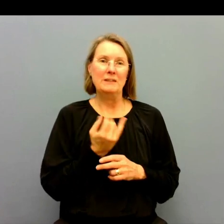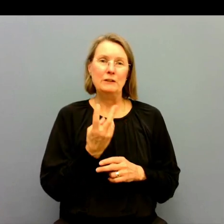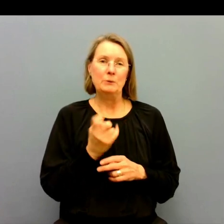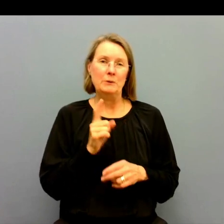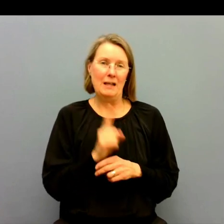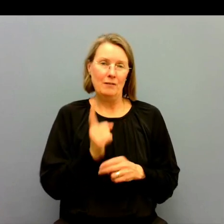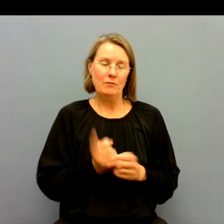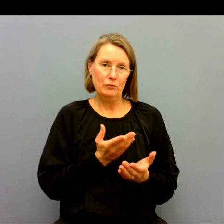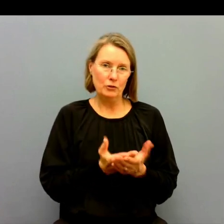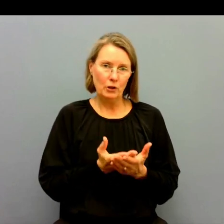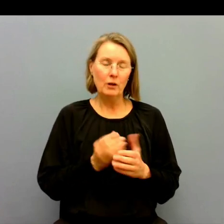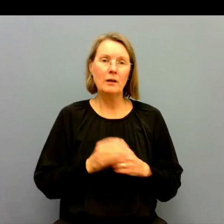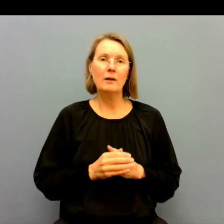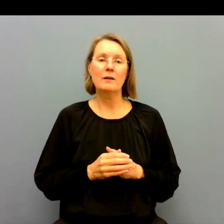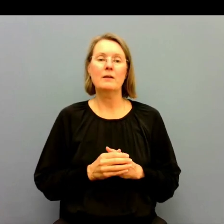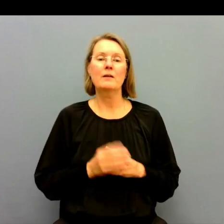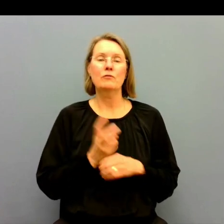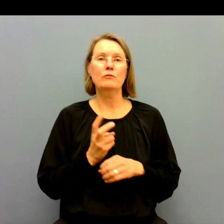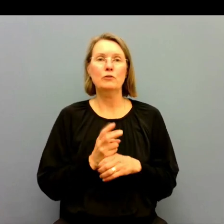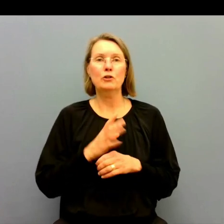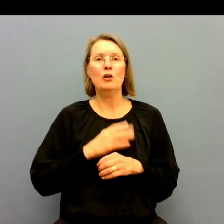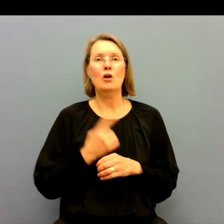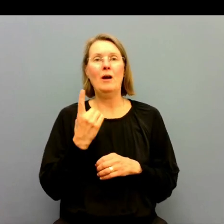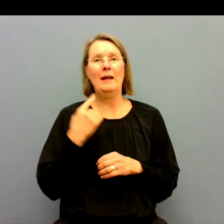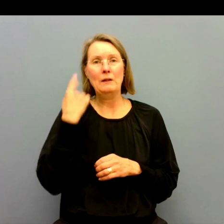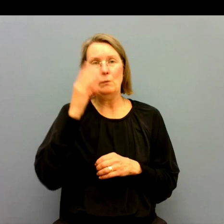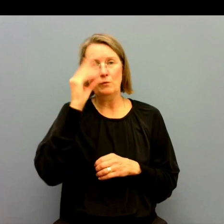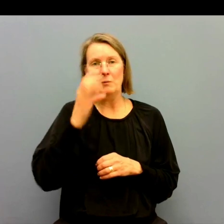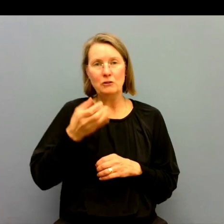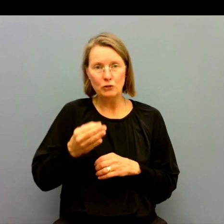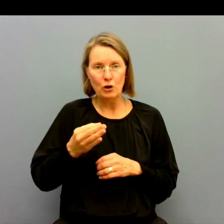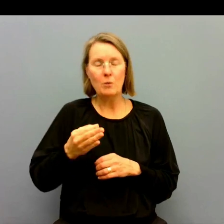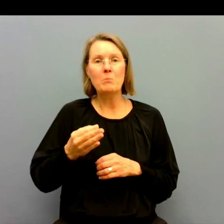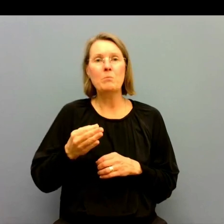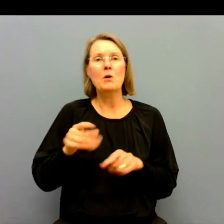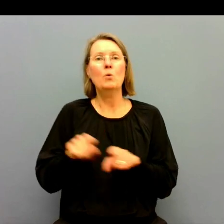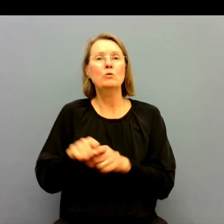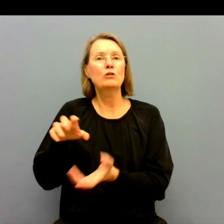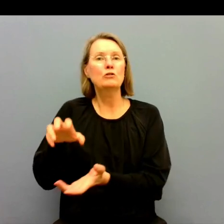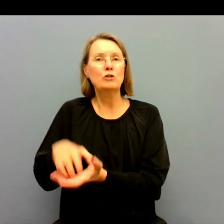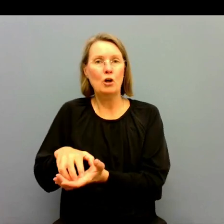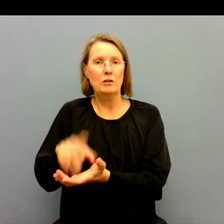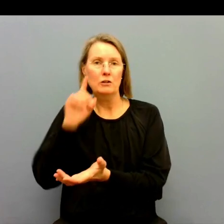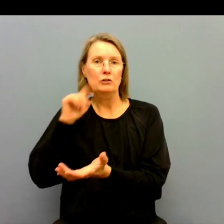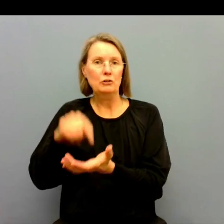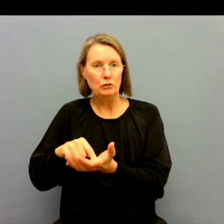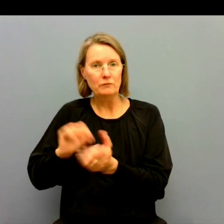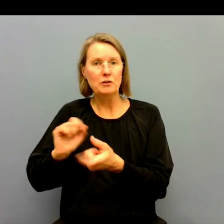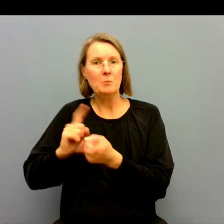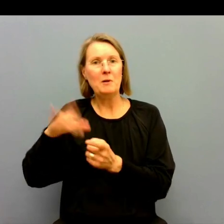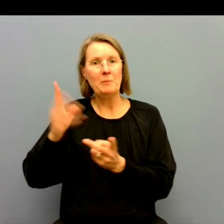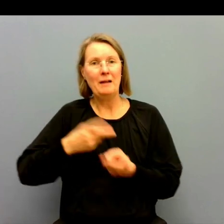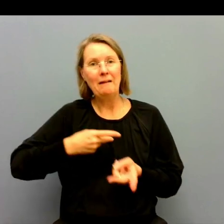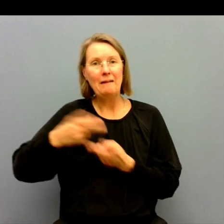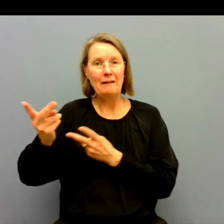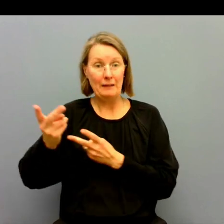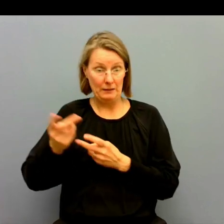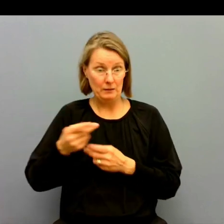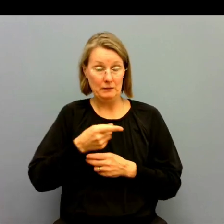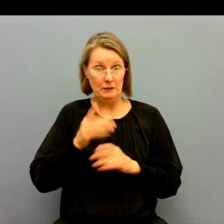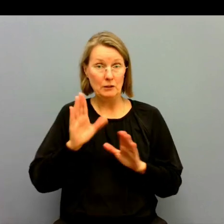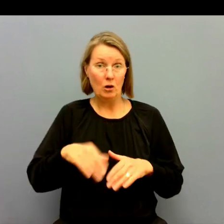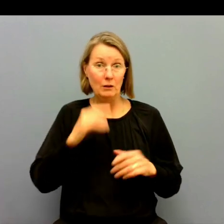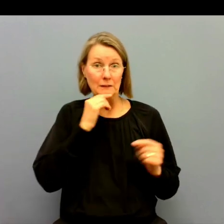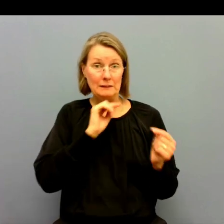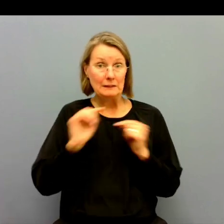2010-2011 var ju att samla huvudmannaskapet för tolktjänsten och staten istället just för att få mer likvärdighet. Är